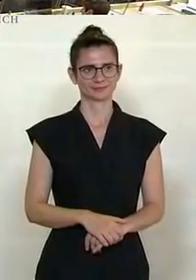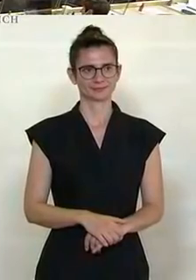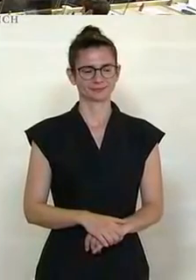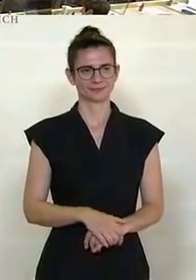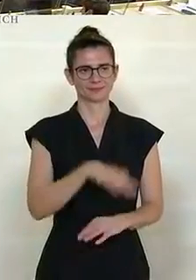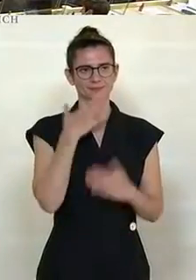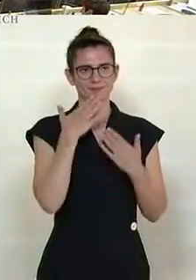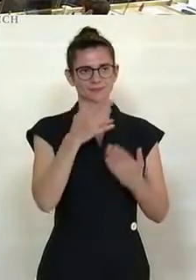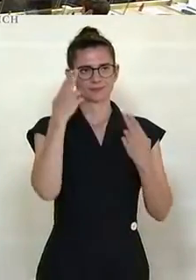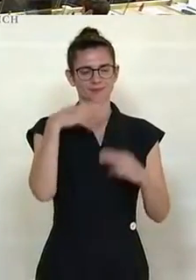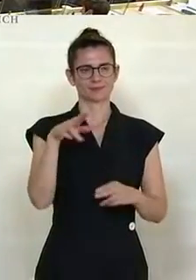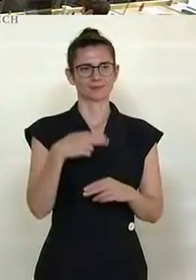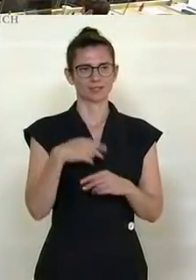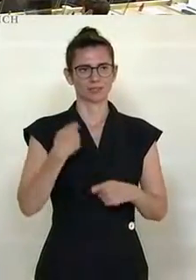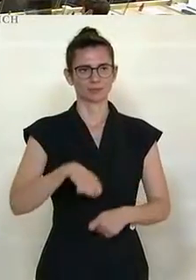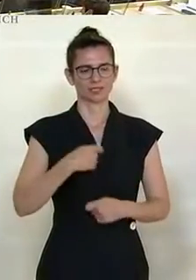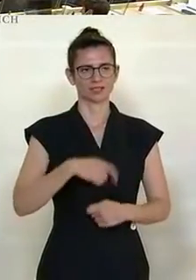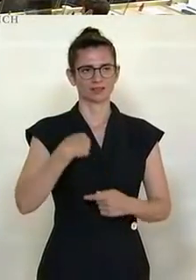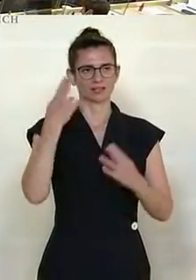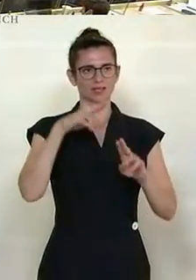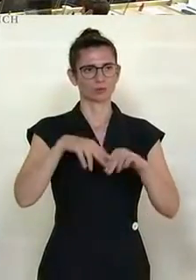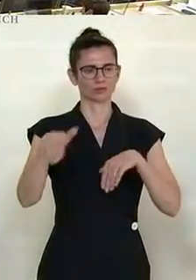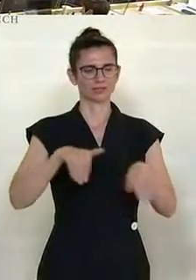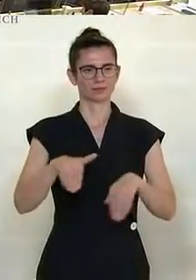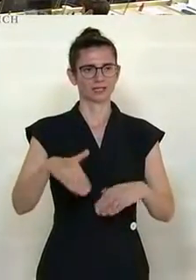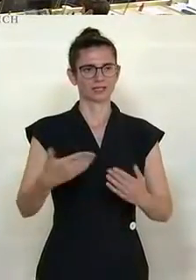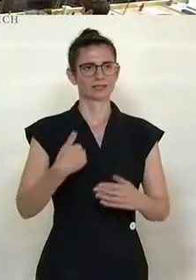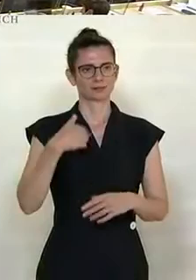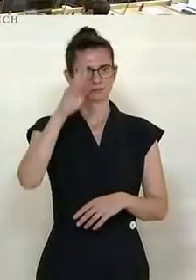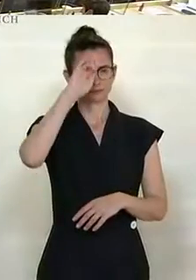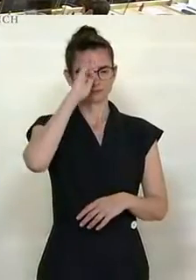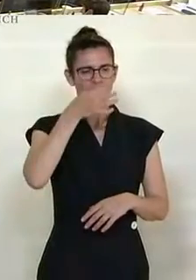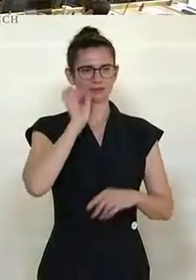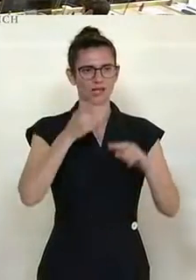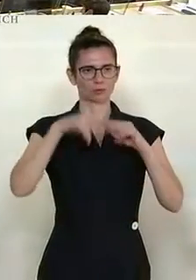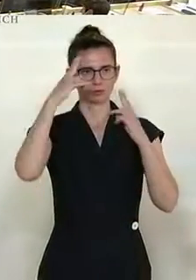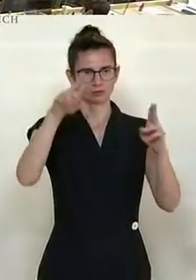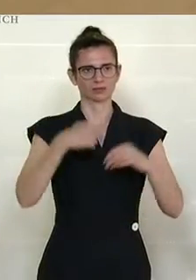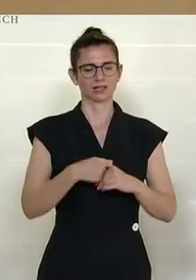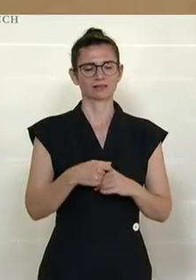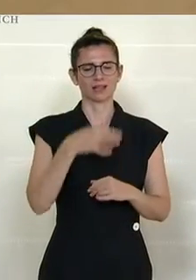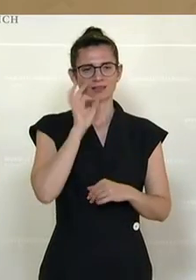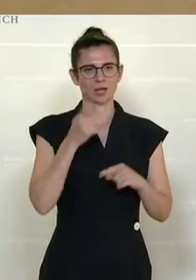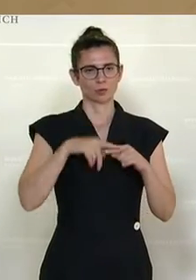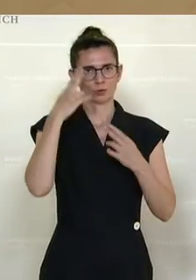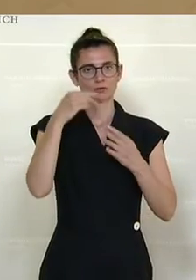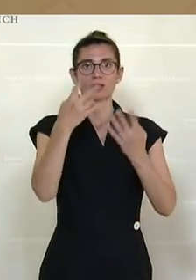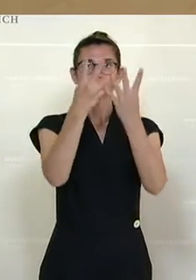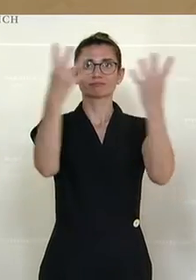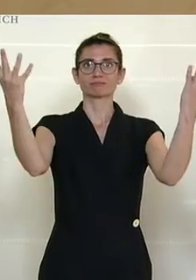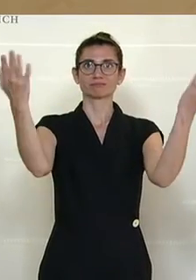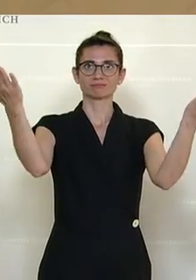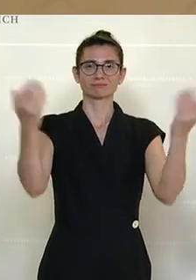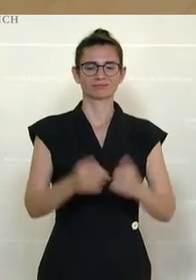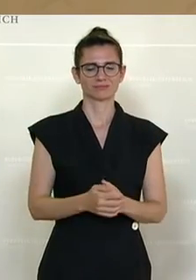Vielen Dank, Herr Präsident, Herr Bundesminister, geschätzte Damen und Herren, geschätzte Damen und Herren auf der Tribüne und